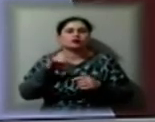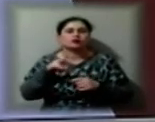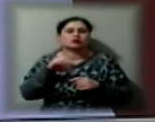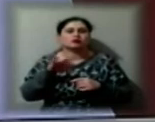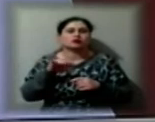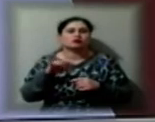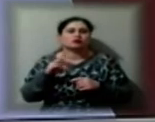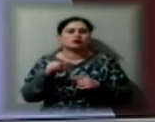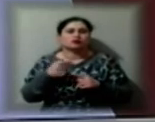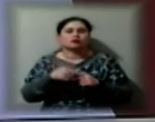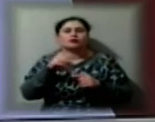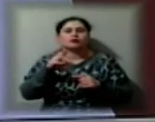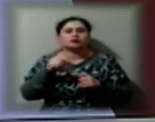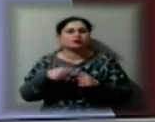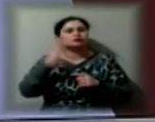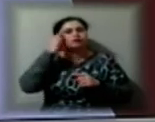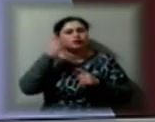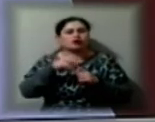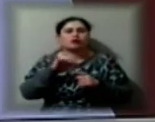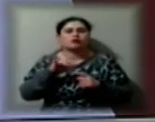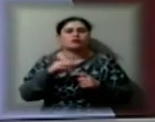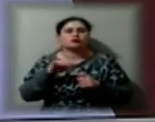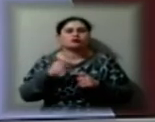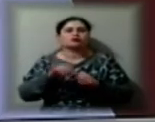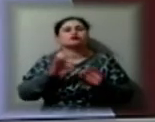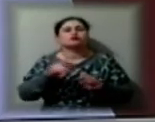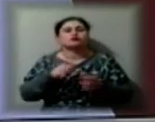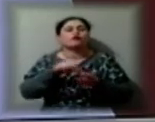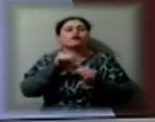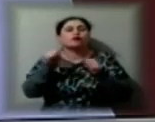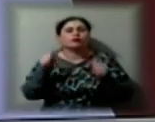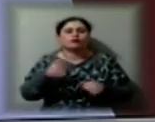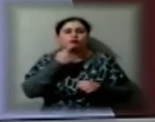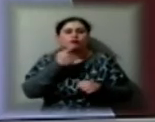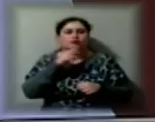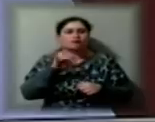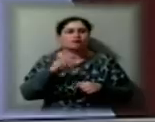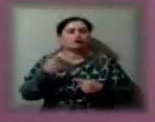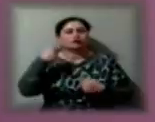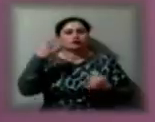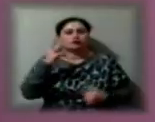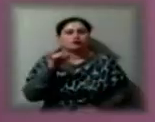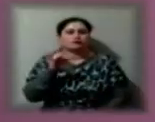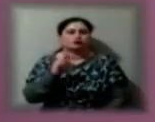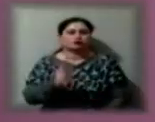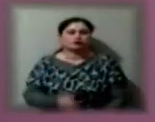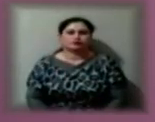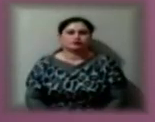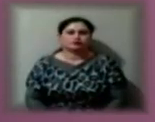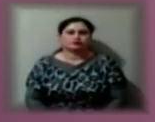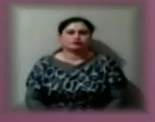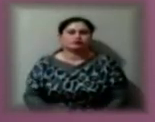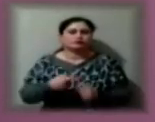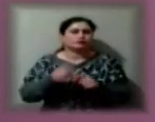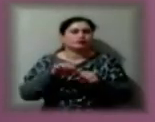Мета заходу розповіла Ольга Солдат формування у дітей мовленевих вмінь та навичок. Це можливість дітям